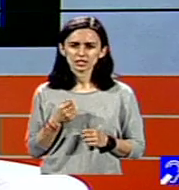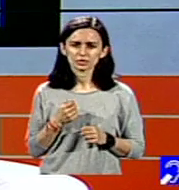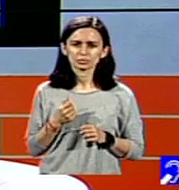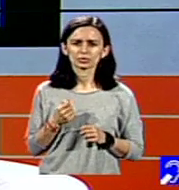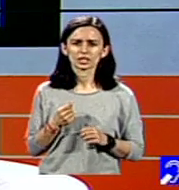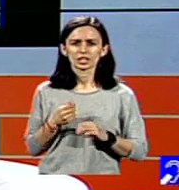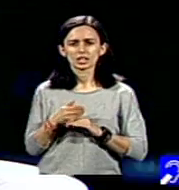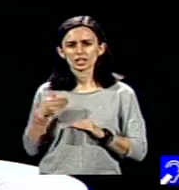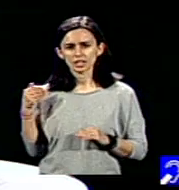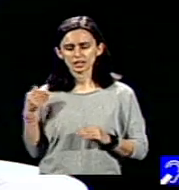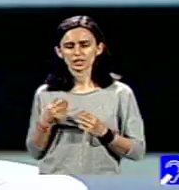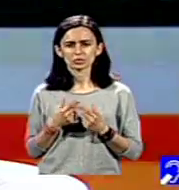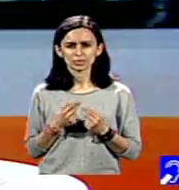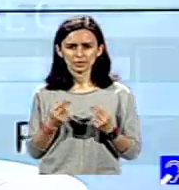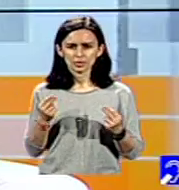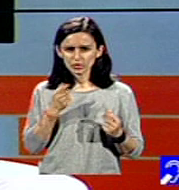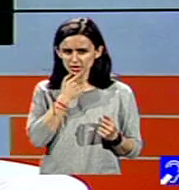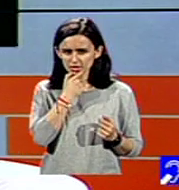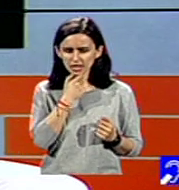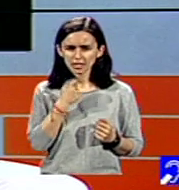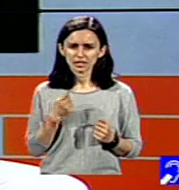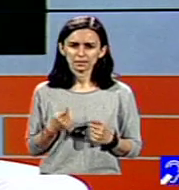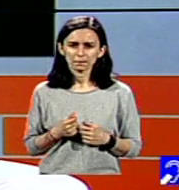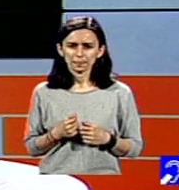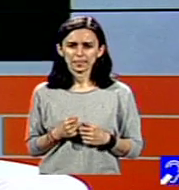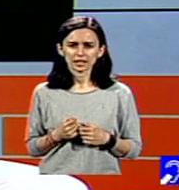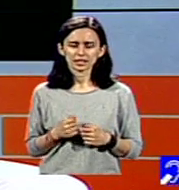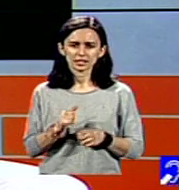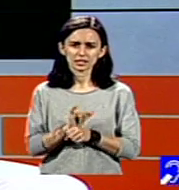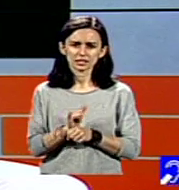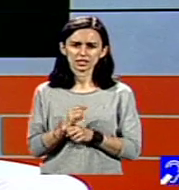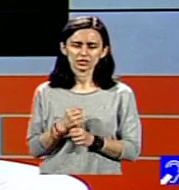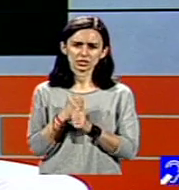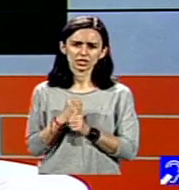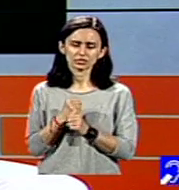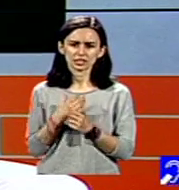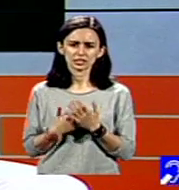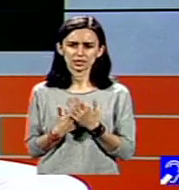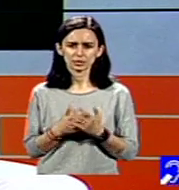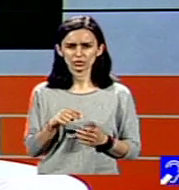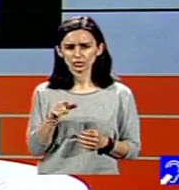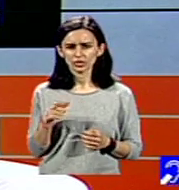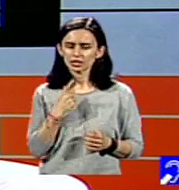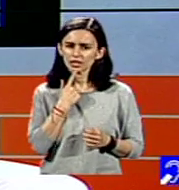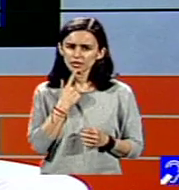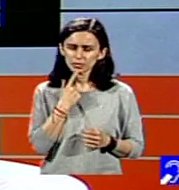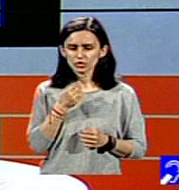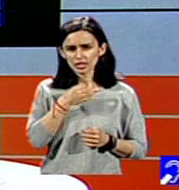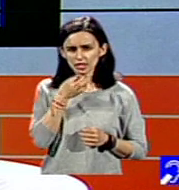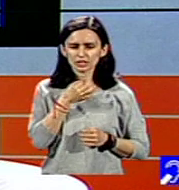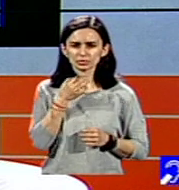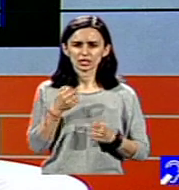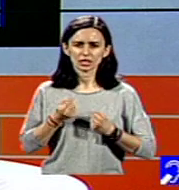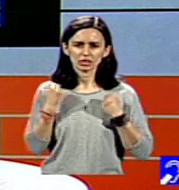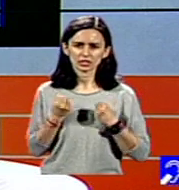aspecte cu ani în urmă, pentru că spunea invitata mea la Ilaonu, director general al Fundației pentru Voi de la Timișoara, puțin mai devreme, o